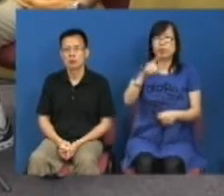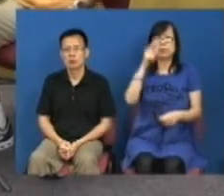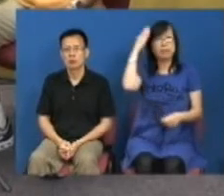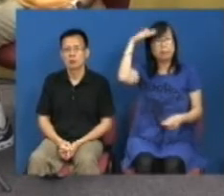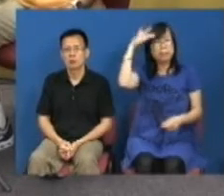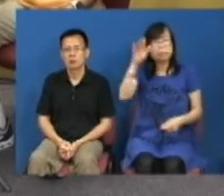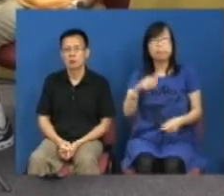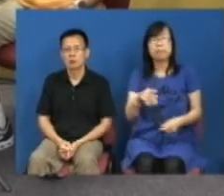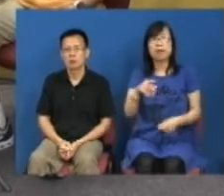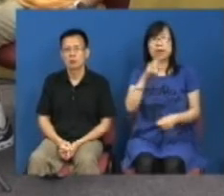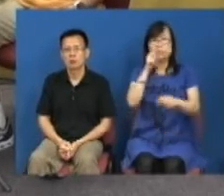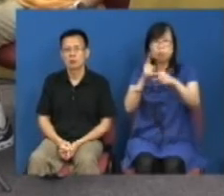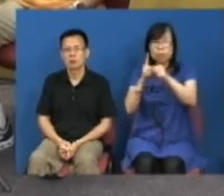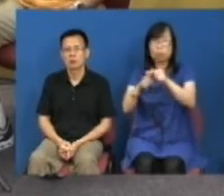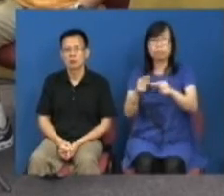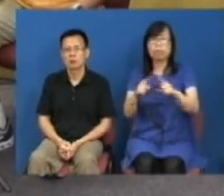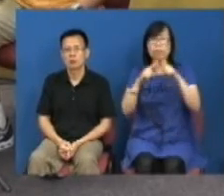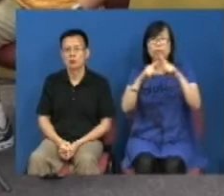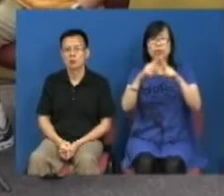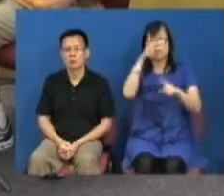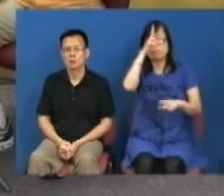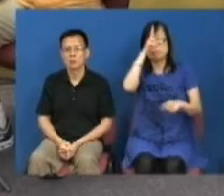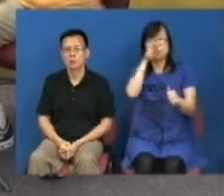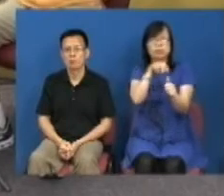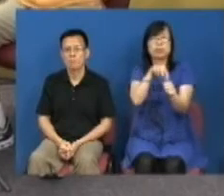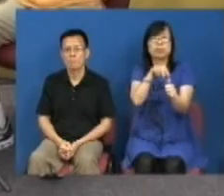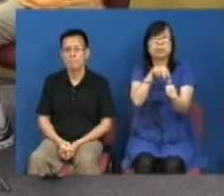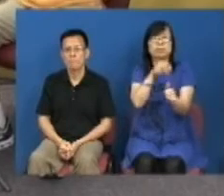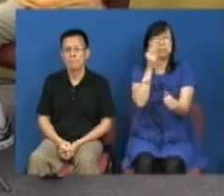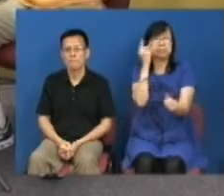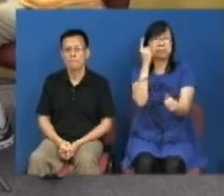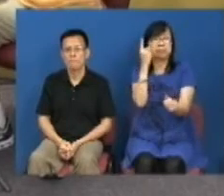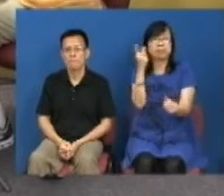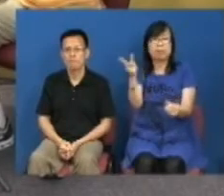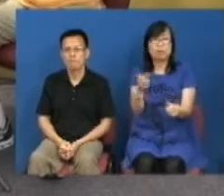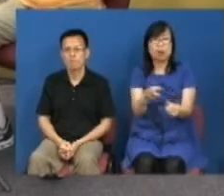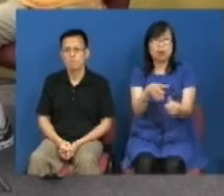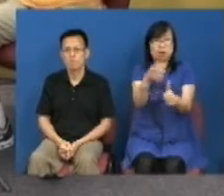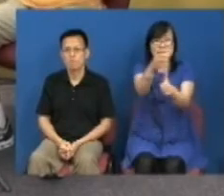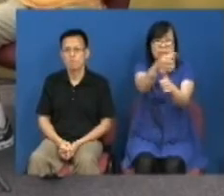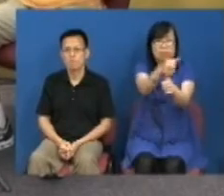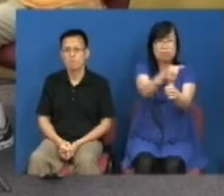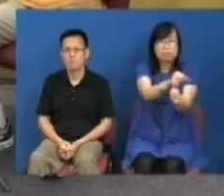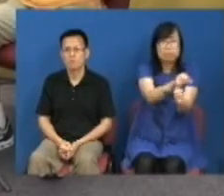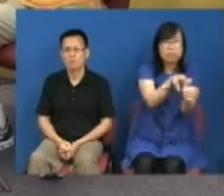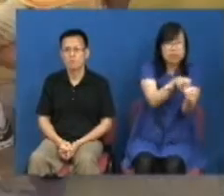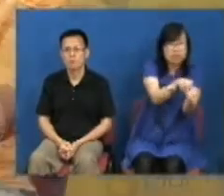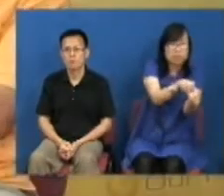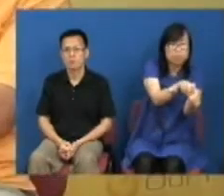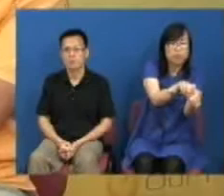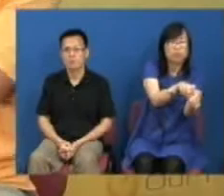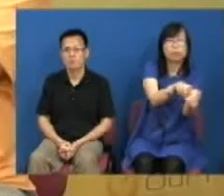解为是我们中国人政府管治的一种特色我们可以协持住我们自己的人民